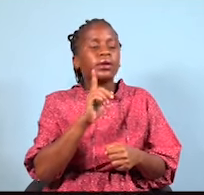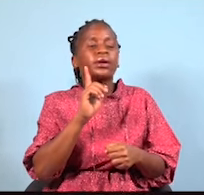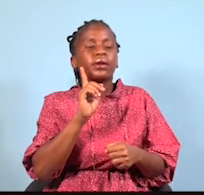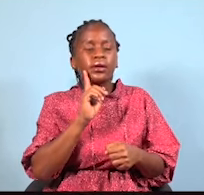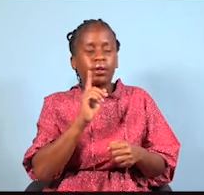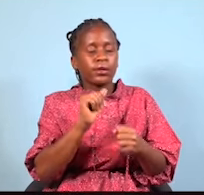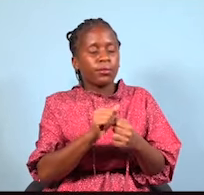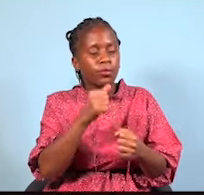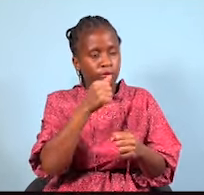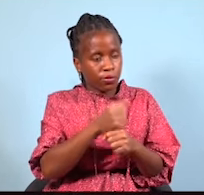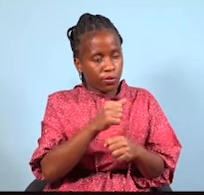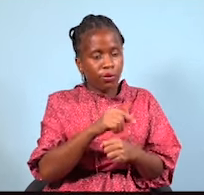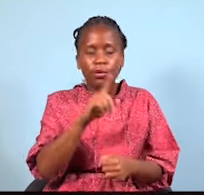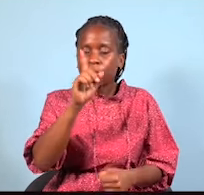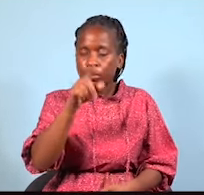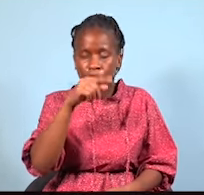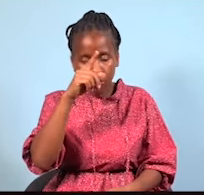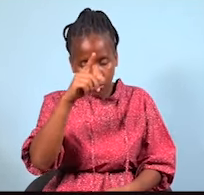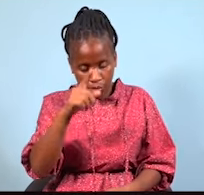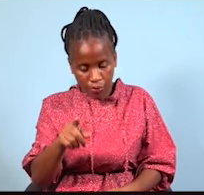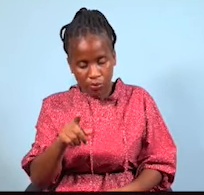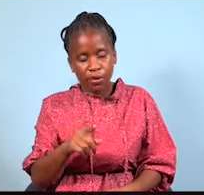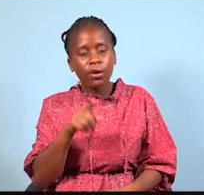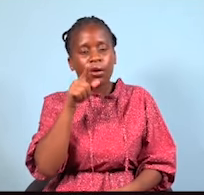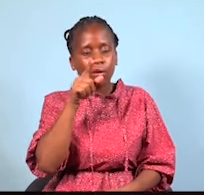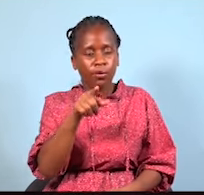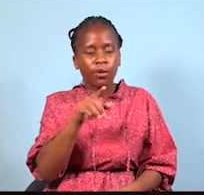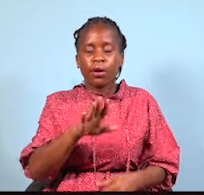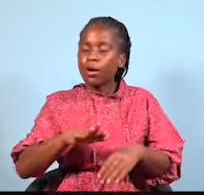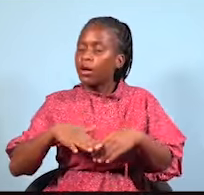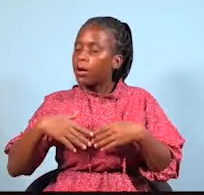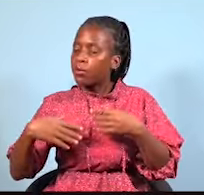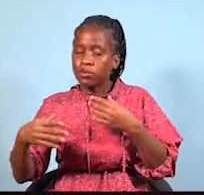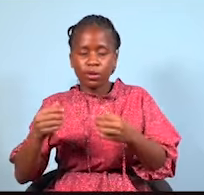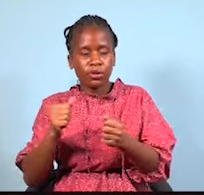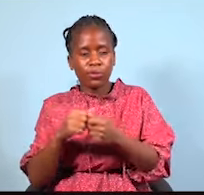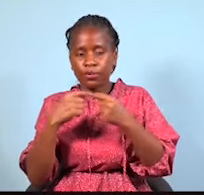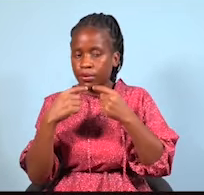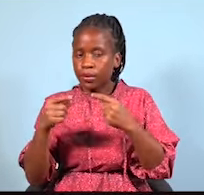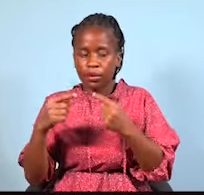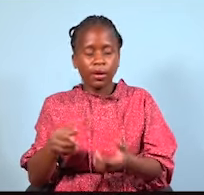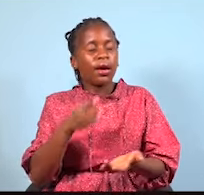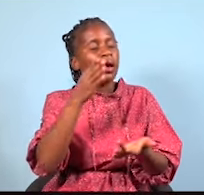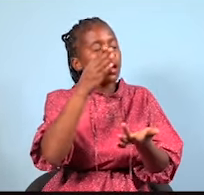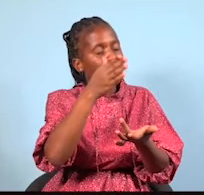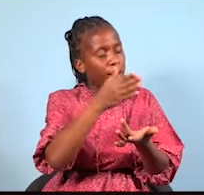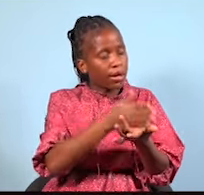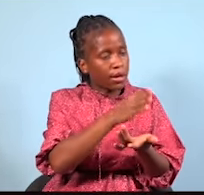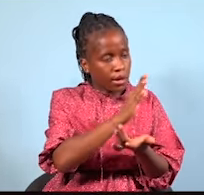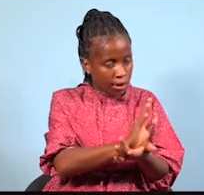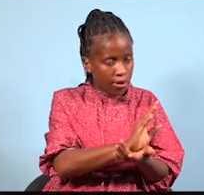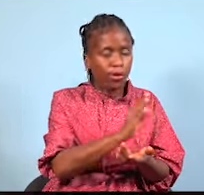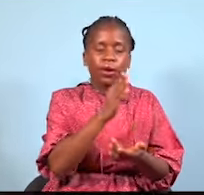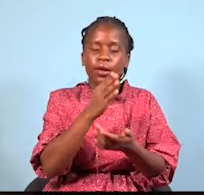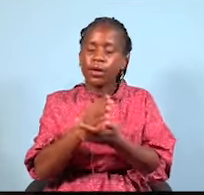kufanyiwa. Kama unamakosa, unamakosa, hakuna mjadala. Kama ni hakiyako, ni hakiyako, hakuna mjadala. Kama